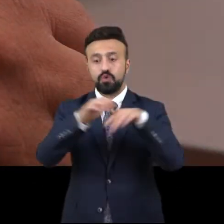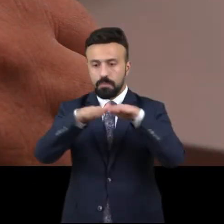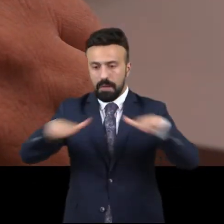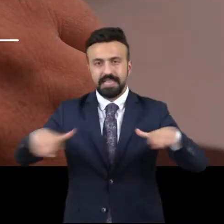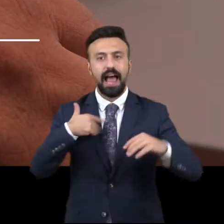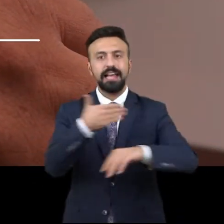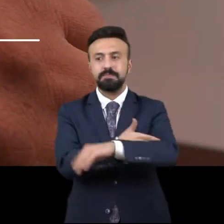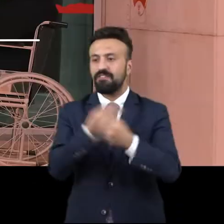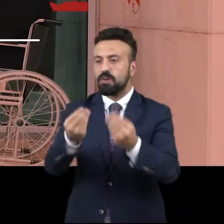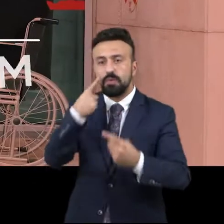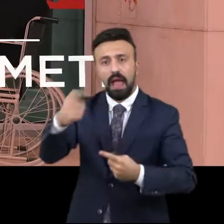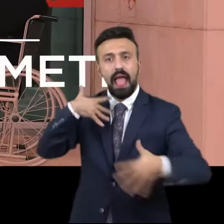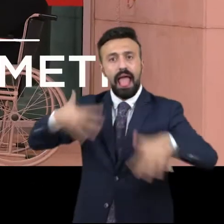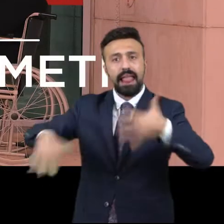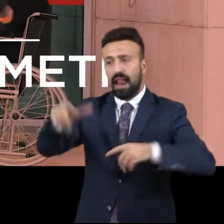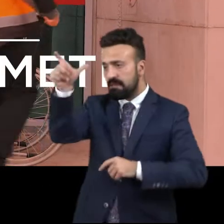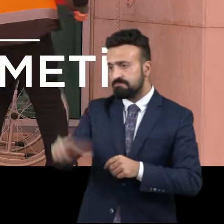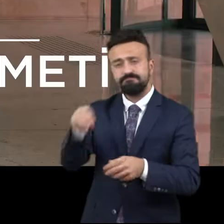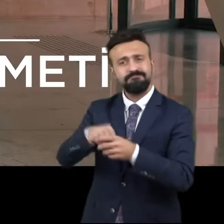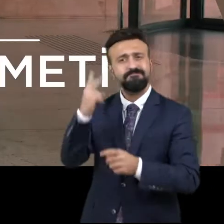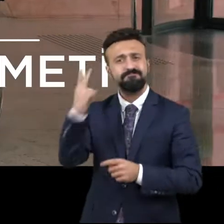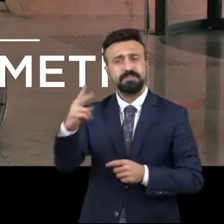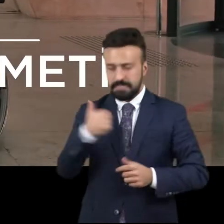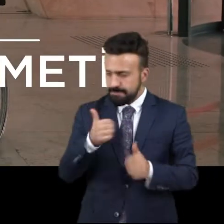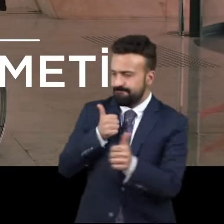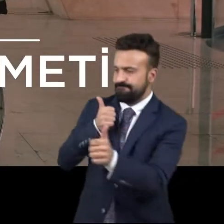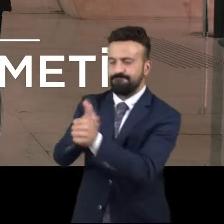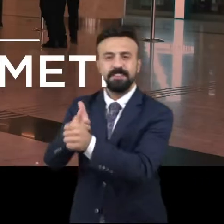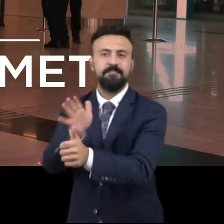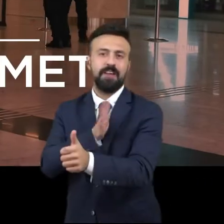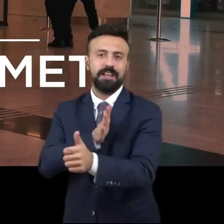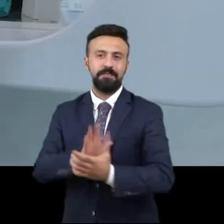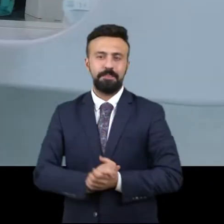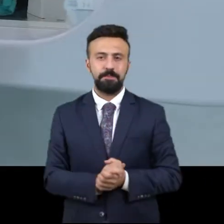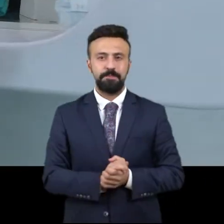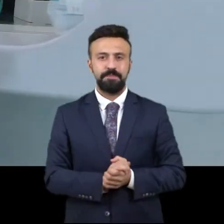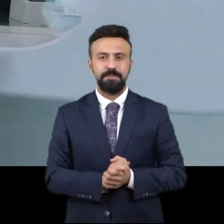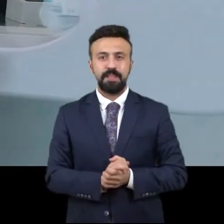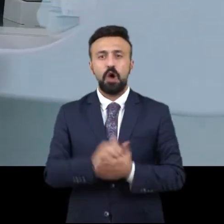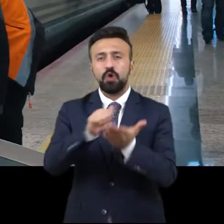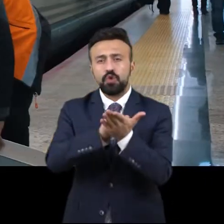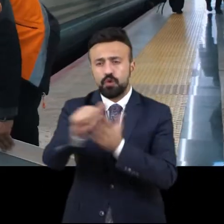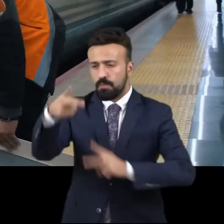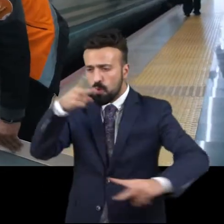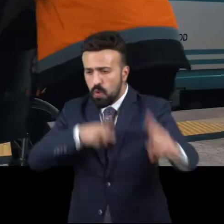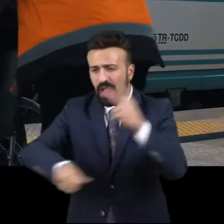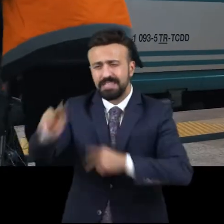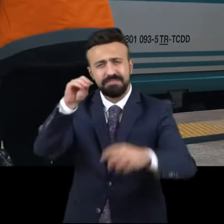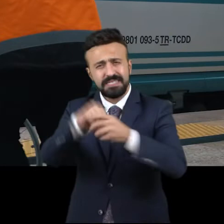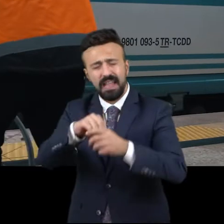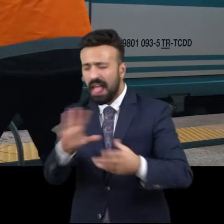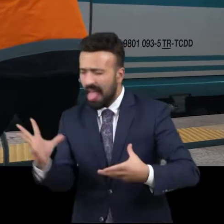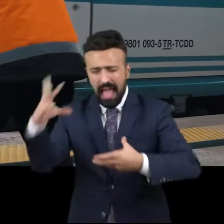Turuncu masa hizmetiyle hareket kabiliyeti kısıtlı bireylerimizin yanındayız. Tüm ulaşım